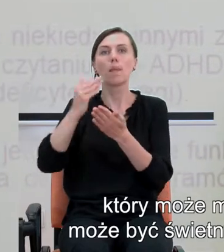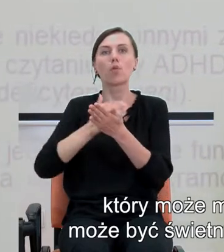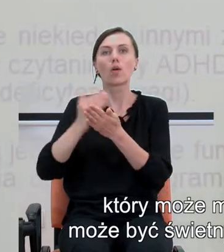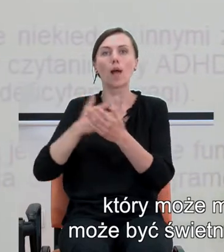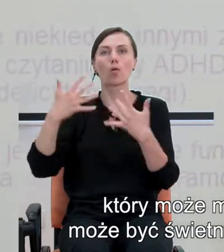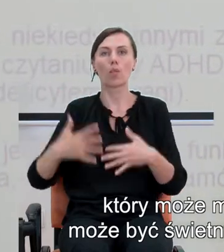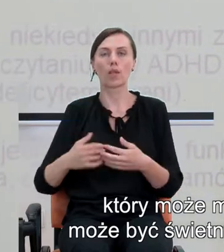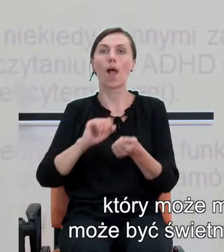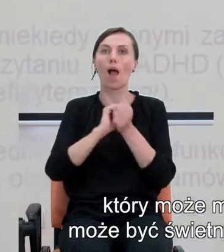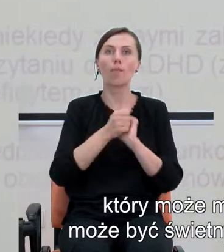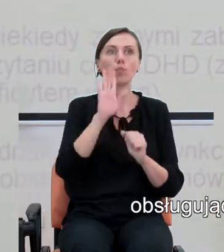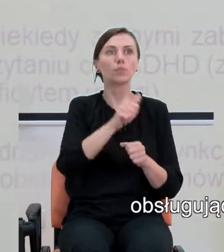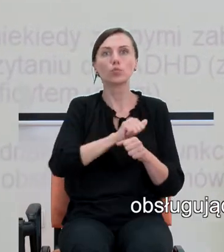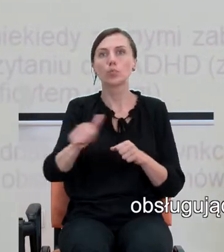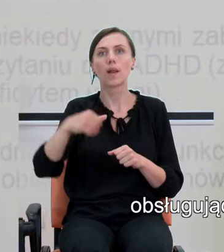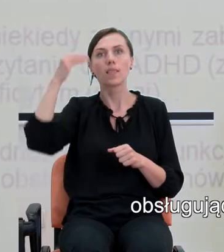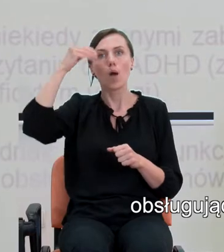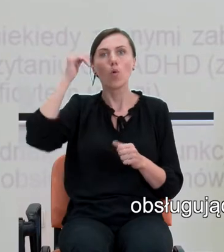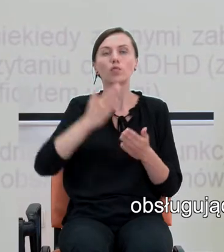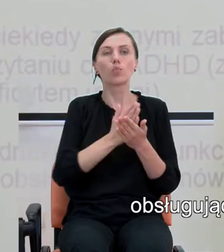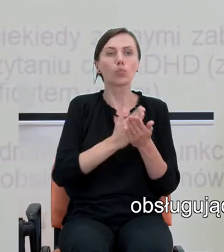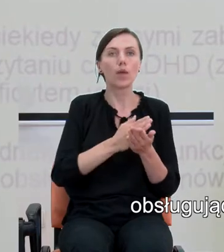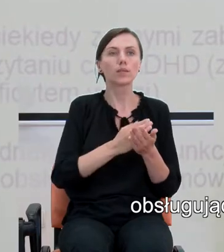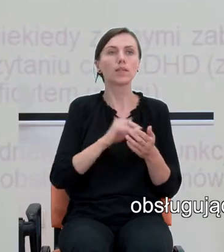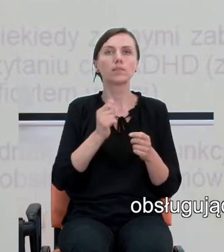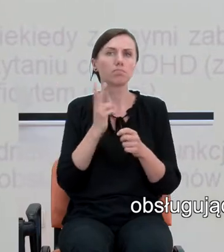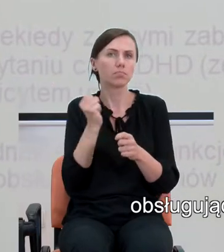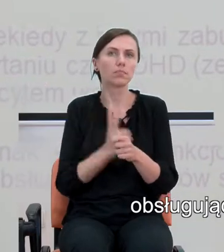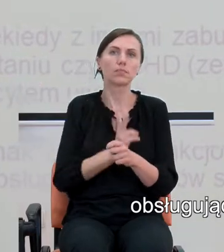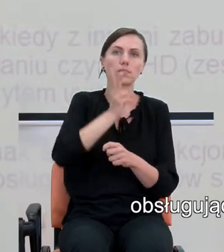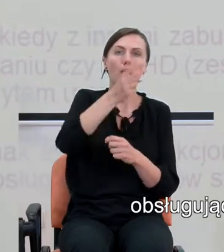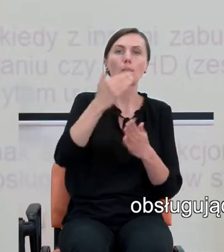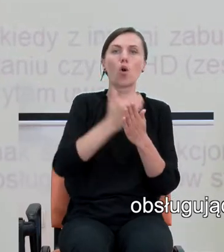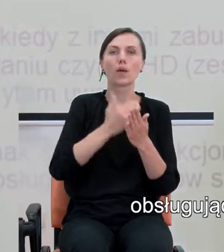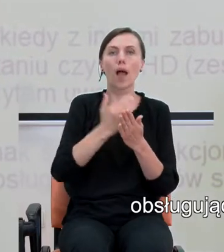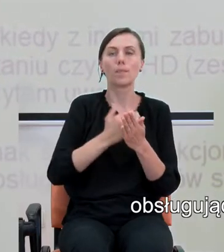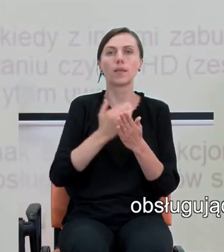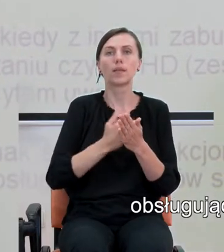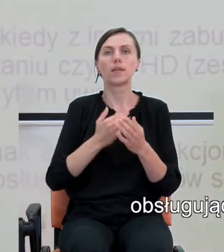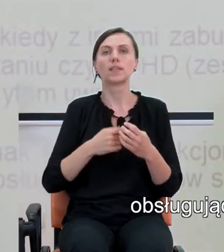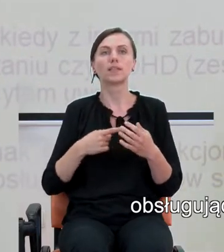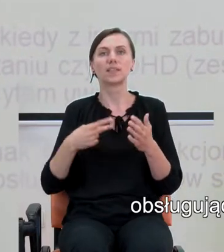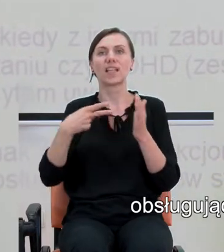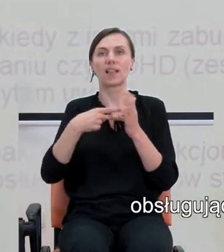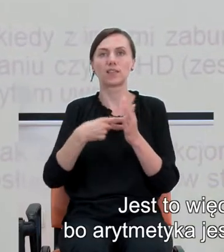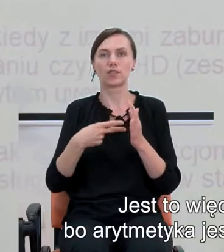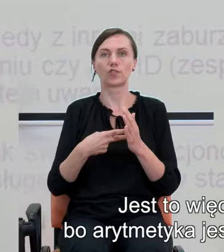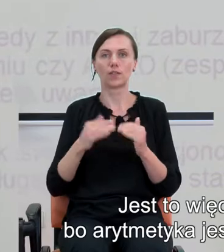być świetnym uczonym, obsługującym zaawansowane programy statystyczne.